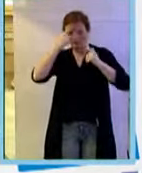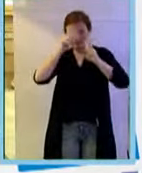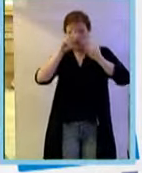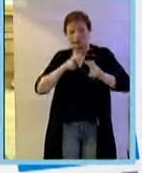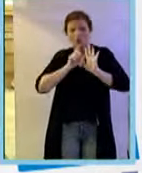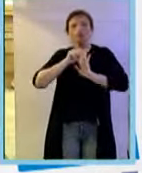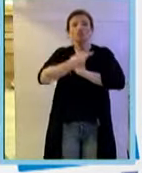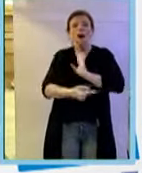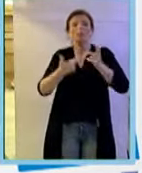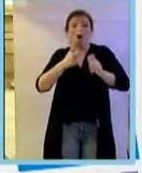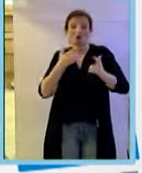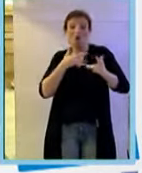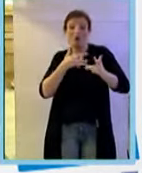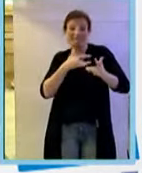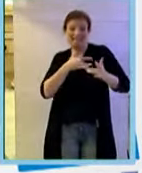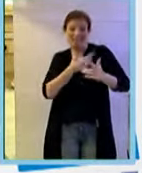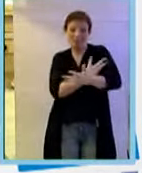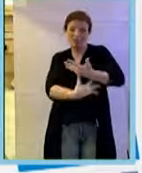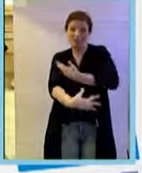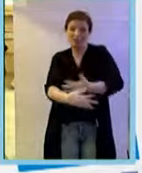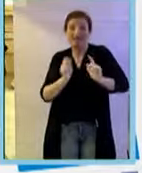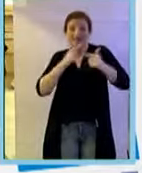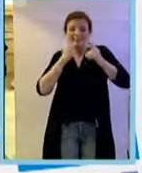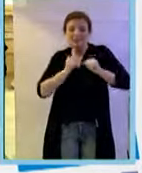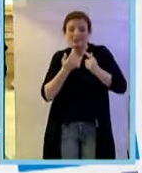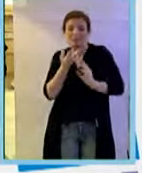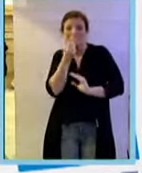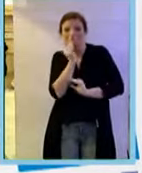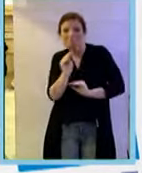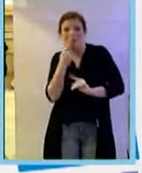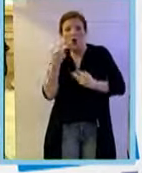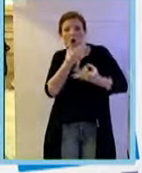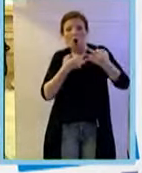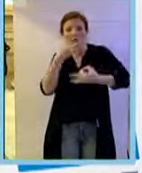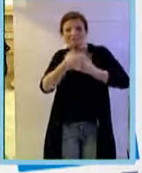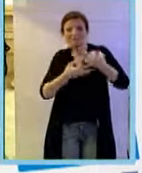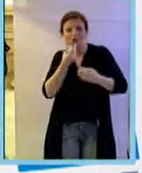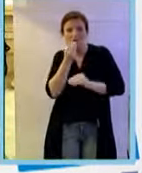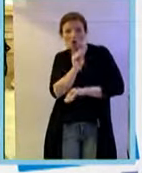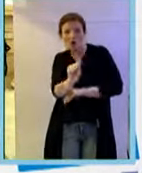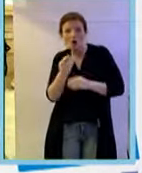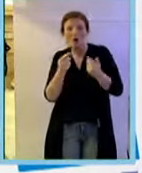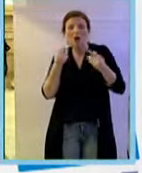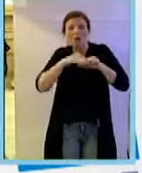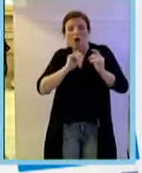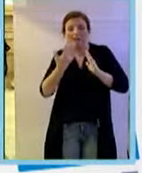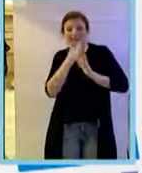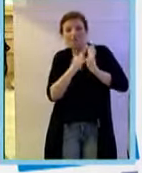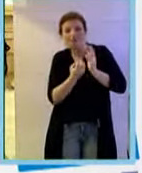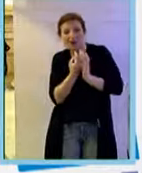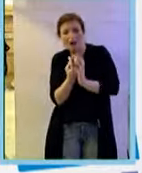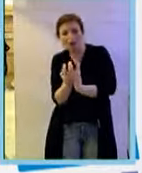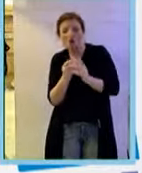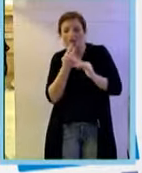sistema cardiovascolare consente il rilascio di nutrienti, di ossigeno e molti fattori che